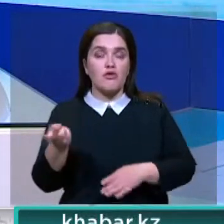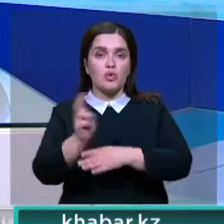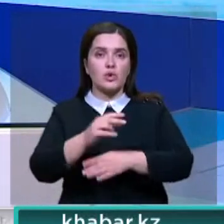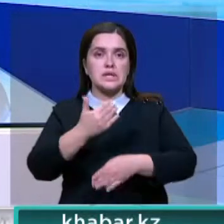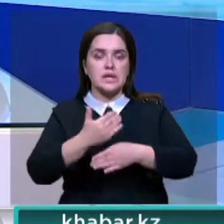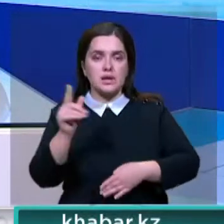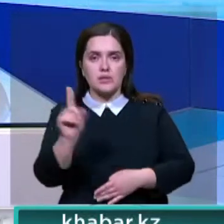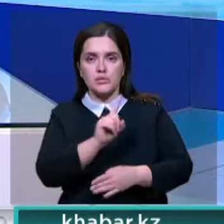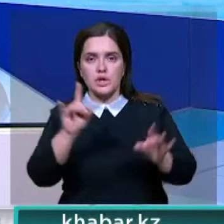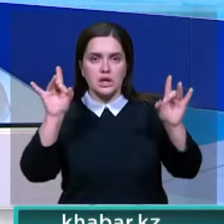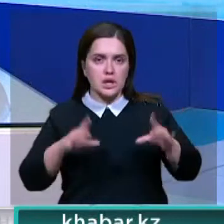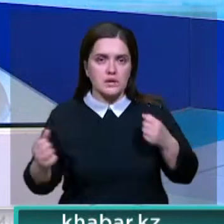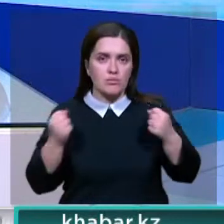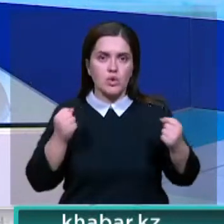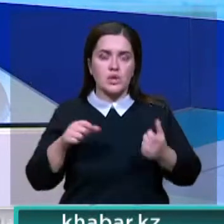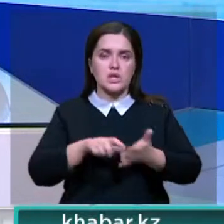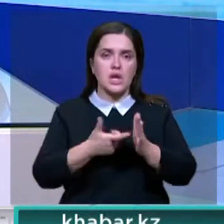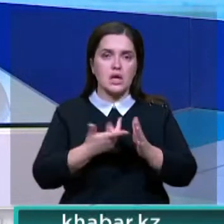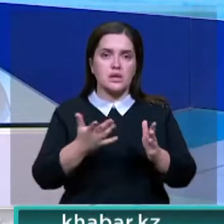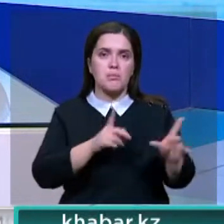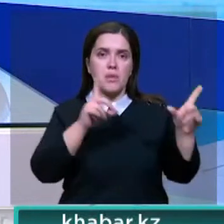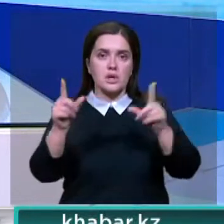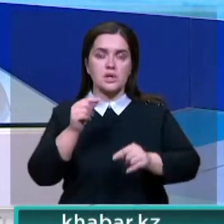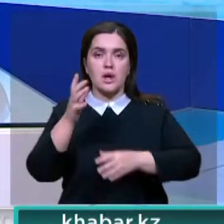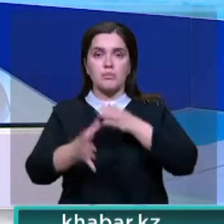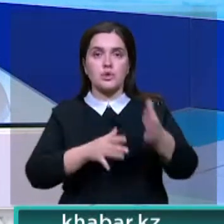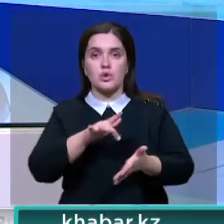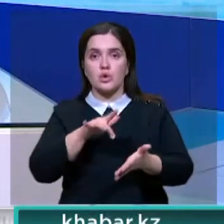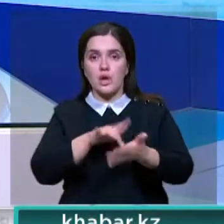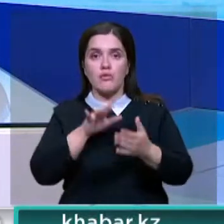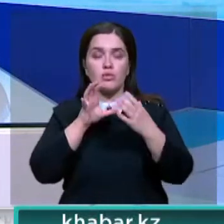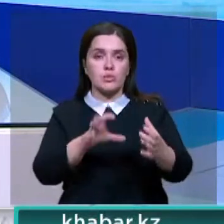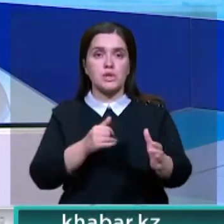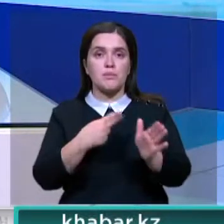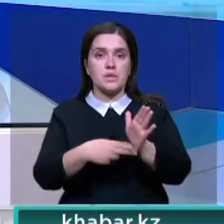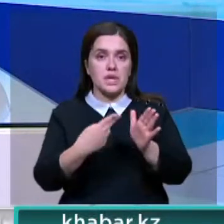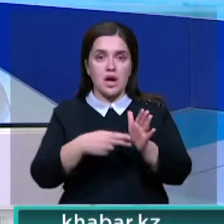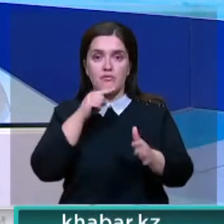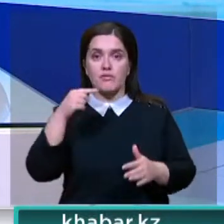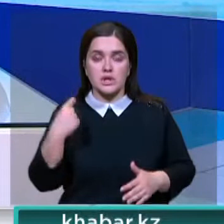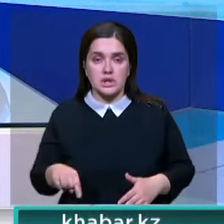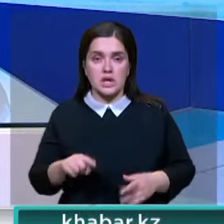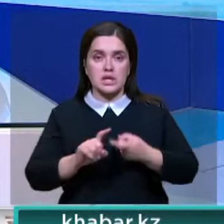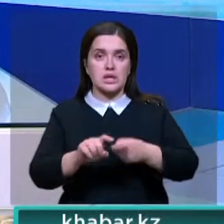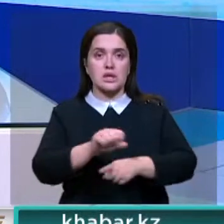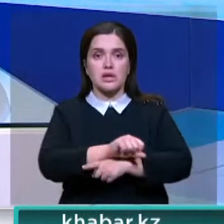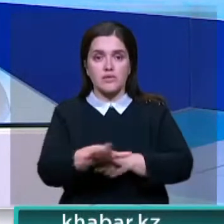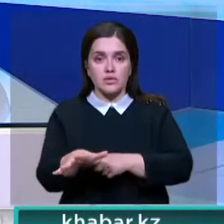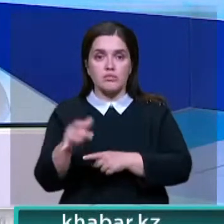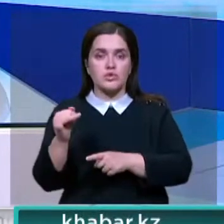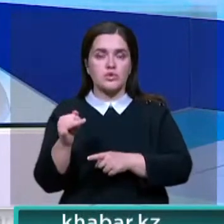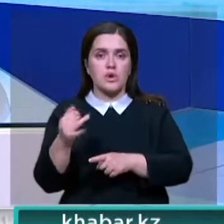в театры, музеи, рестораны, спортзалы и поездок на междугородних автобусах и поездах. В России ситуация с